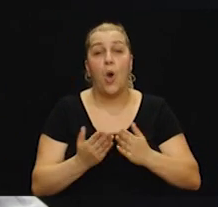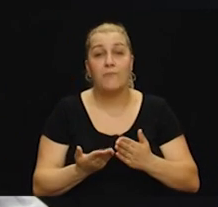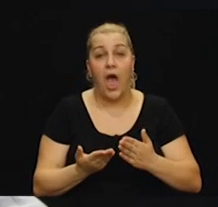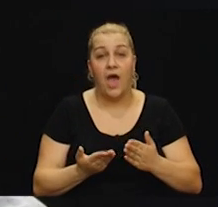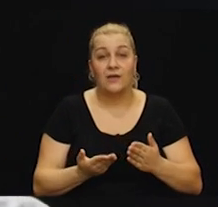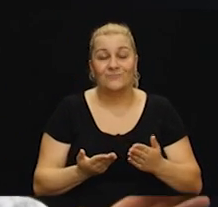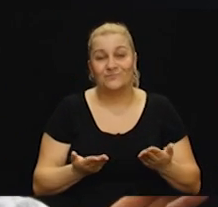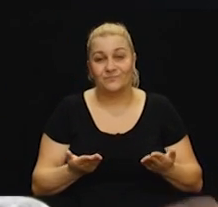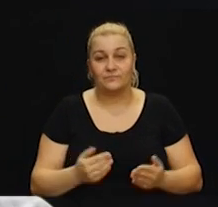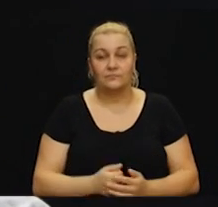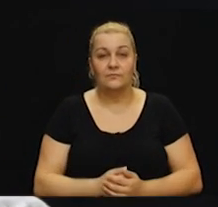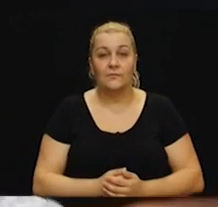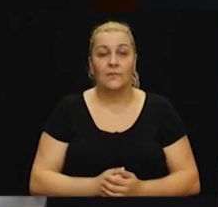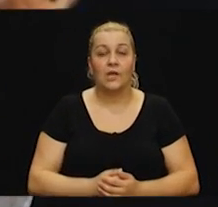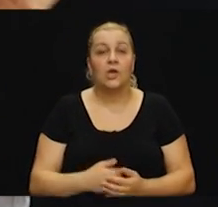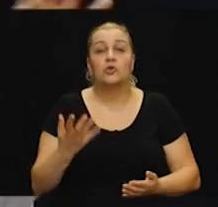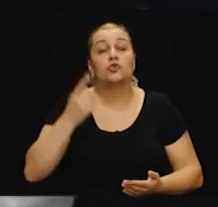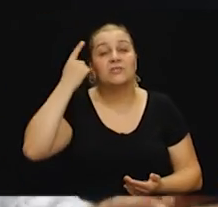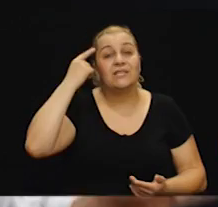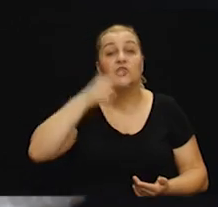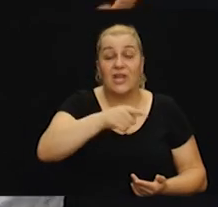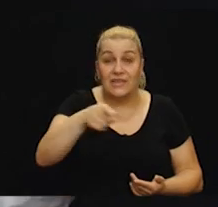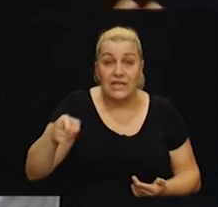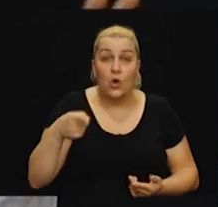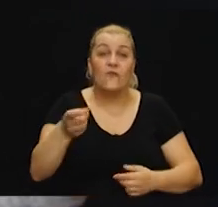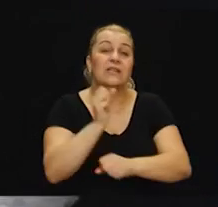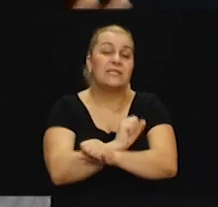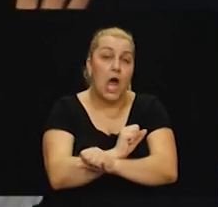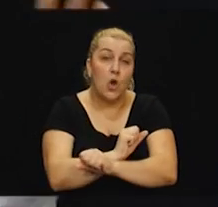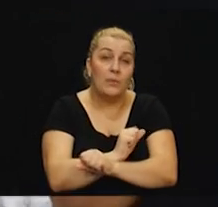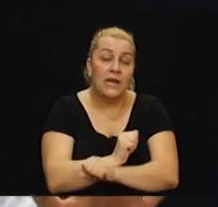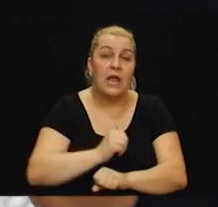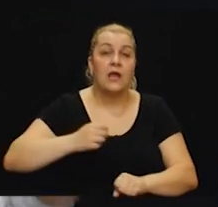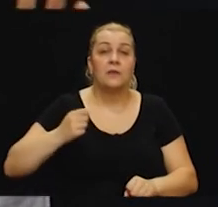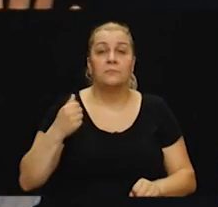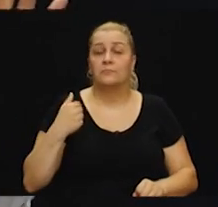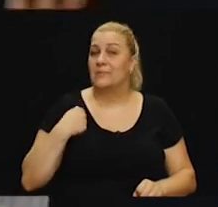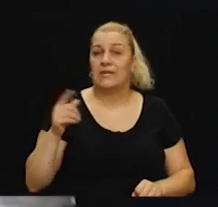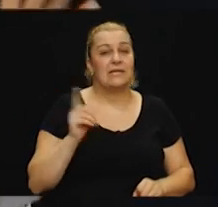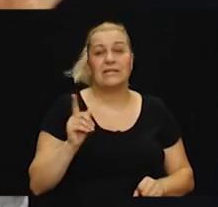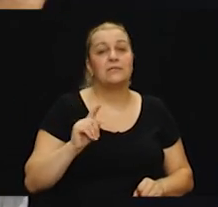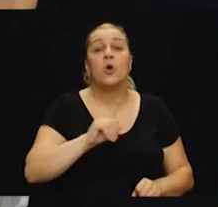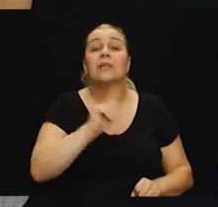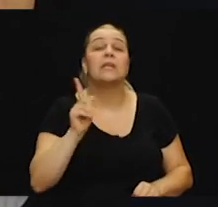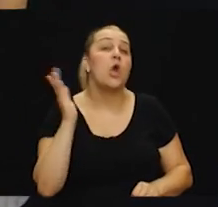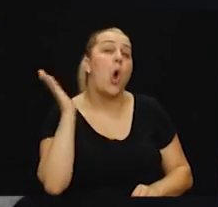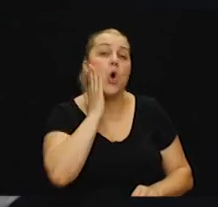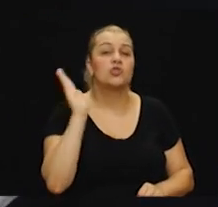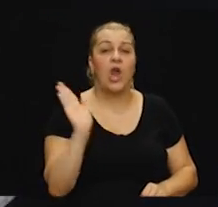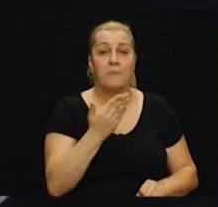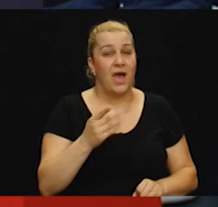Tako da, što se tiče, mi te zarobljene nismo čak ni ušamarili.